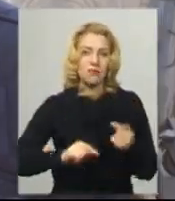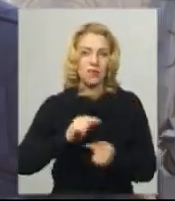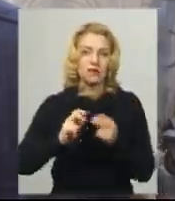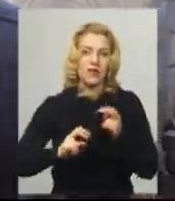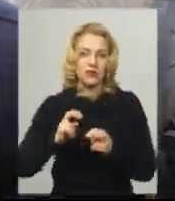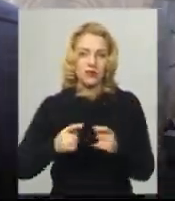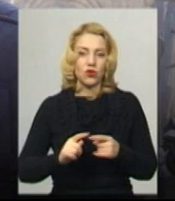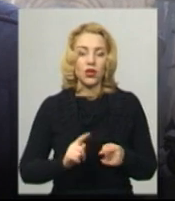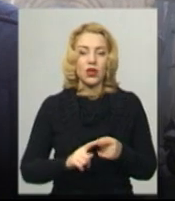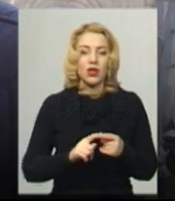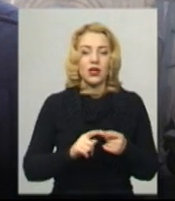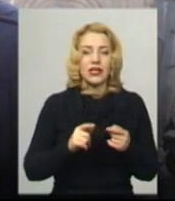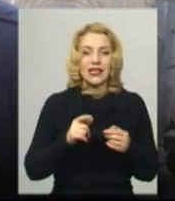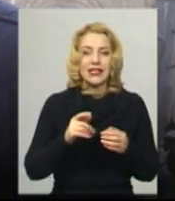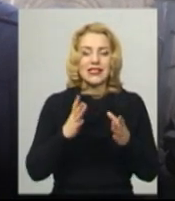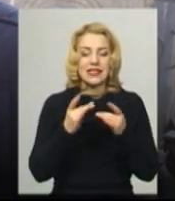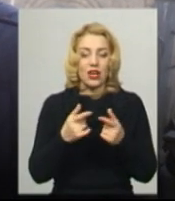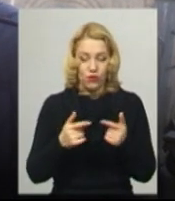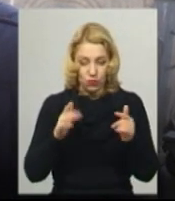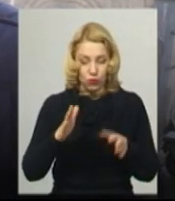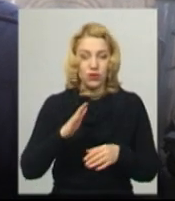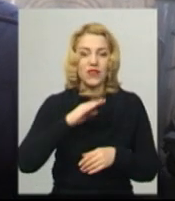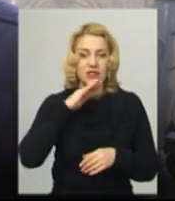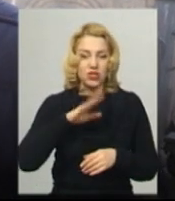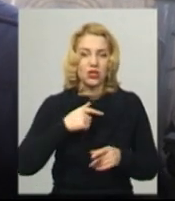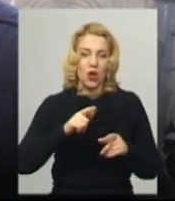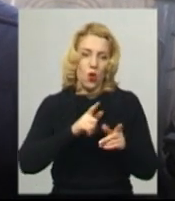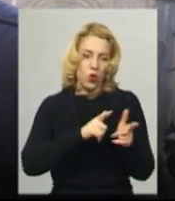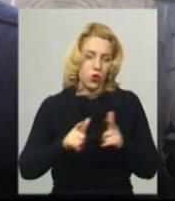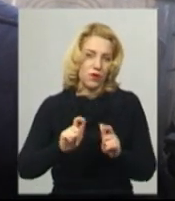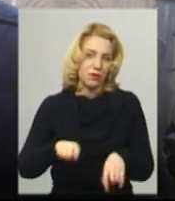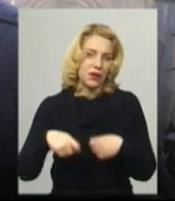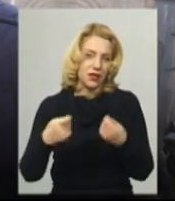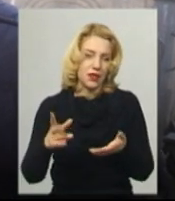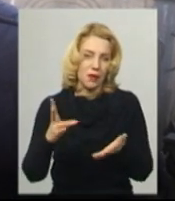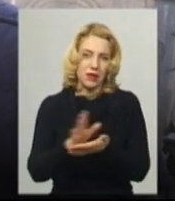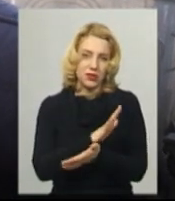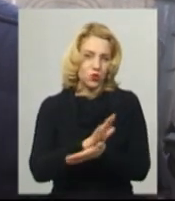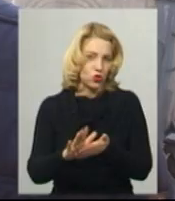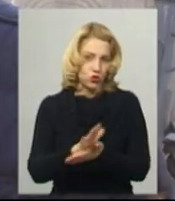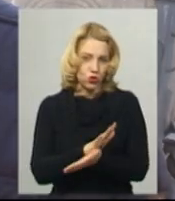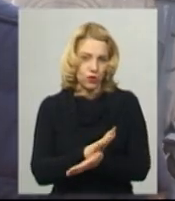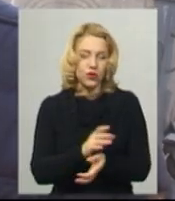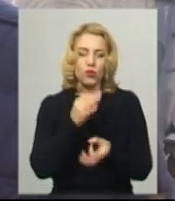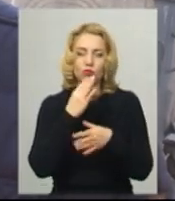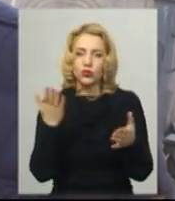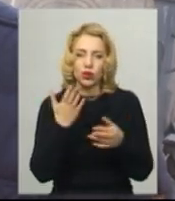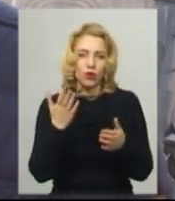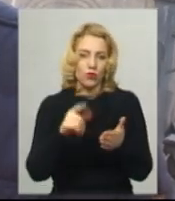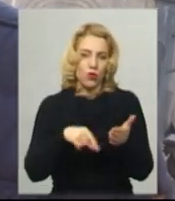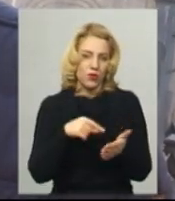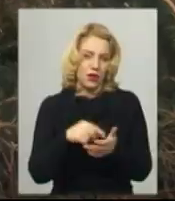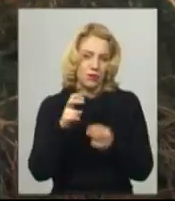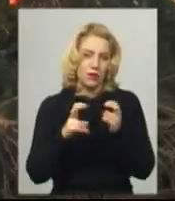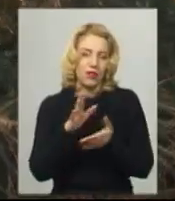Сировини, так би мовити, буде вистачати. Ми готові її передавати на безкоштовній основі будь-якому з комунальних підприємств для їхнього